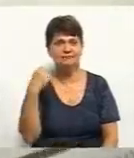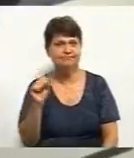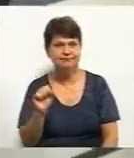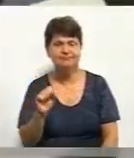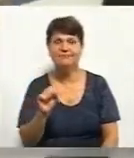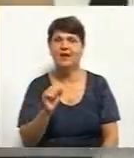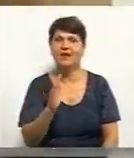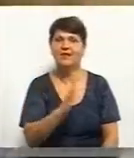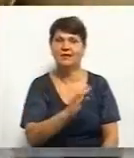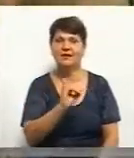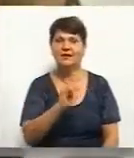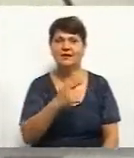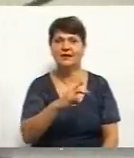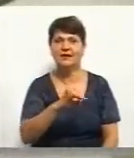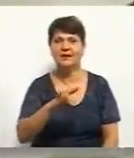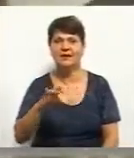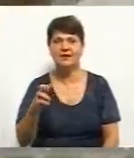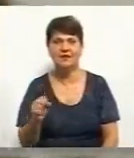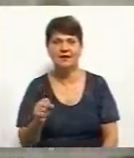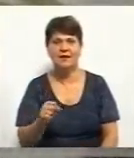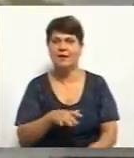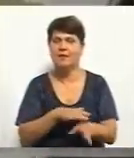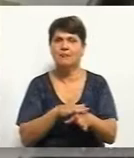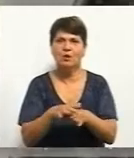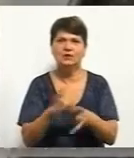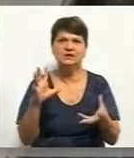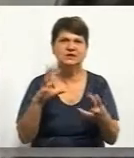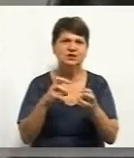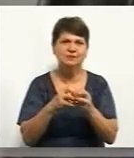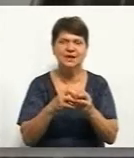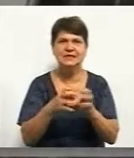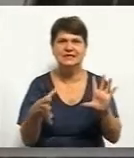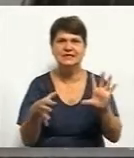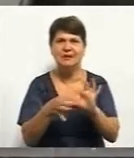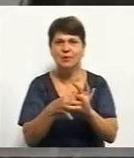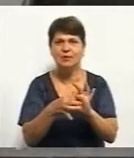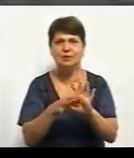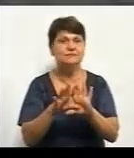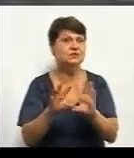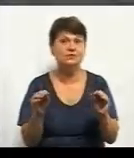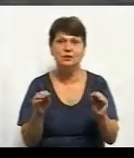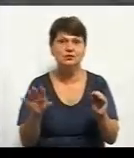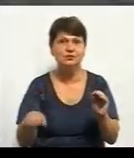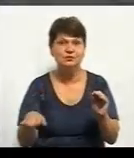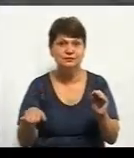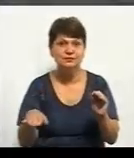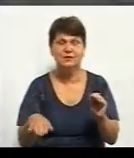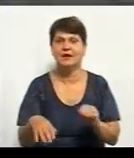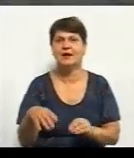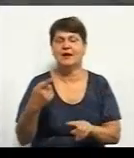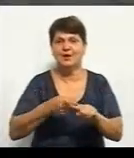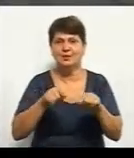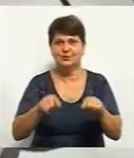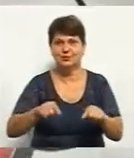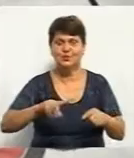Ігнатьєва. Нічодна попитка удушаючого від Олександра плотно зажимає замок. Все, стучить. На цьому ж турнірі у двобої